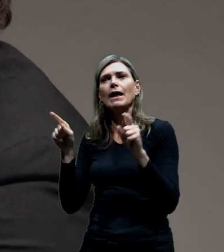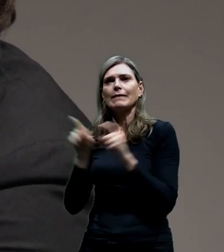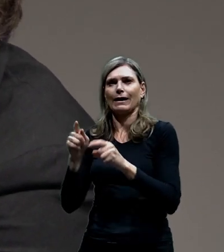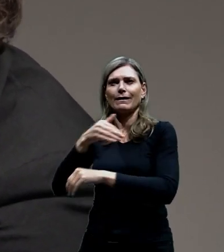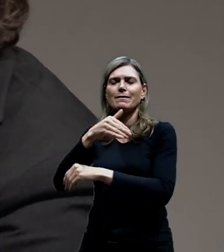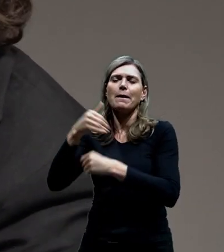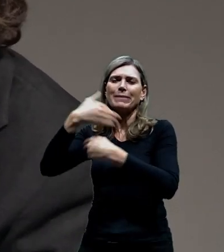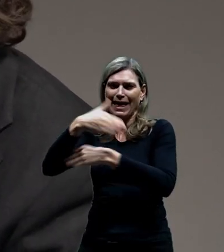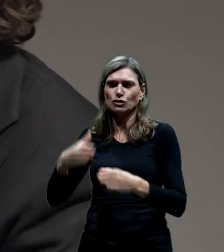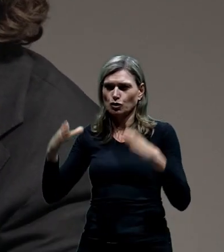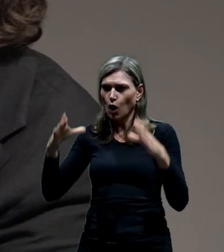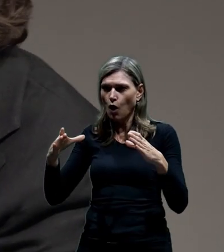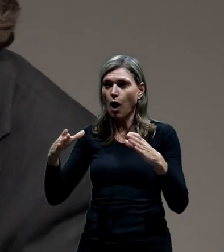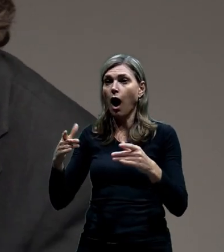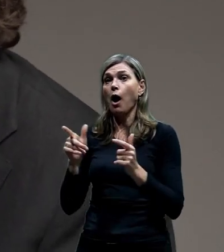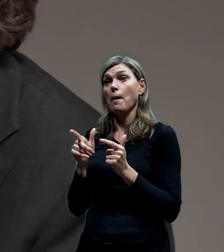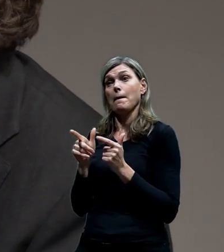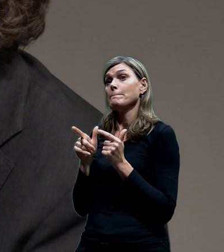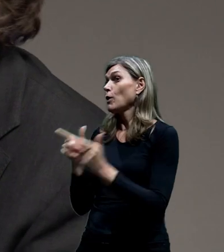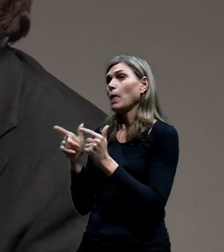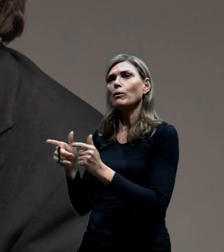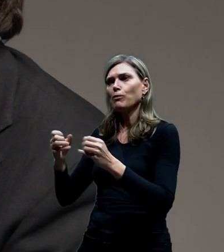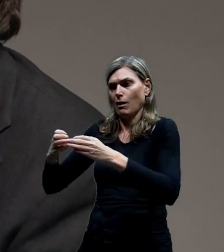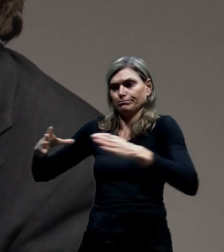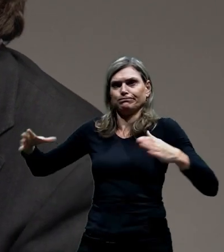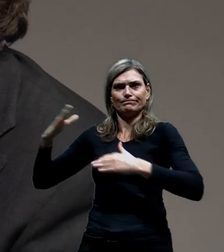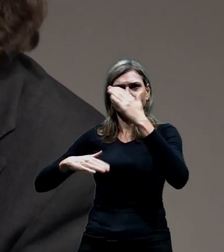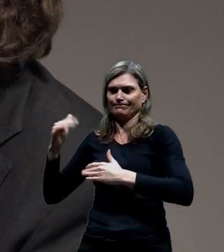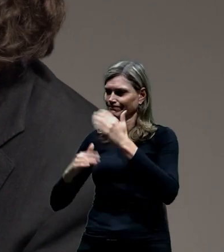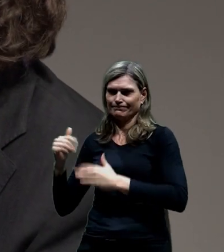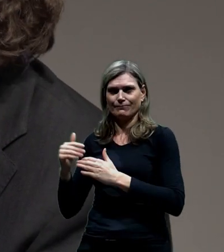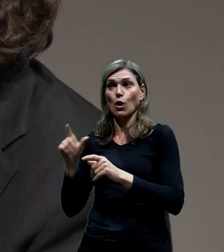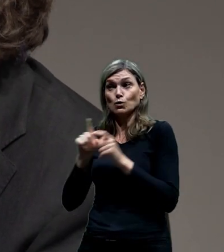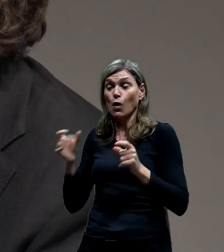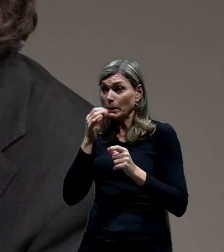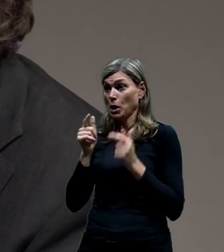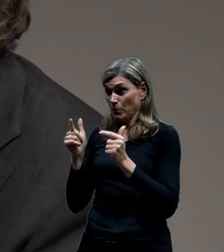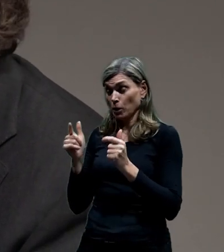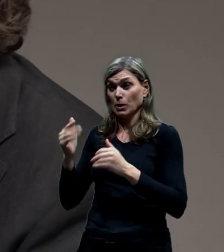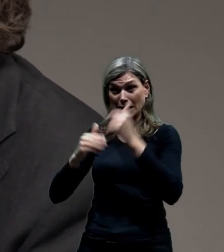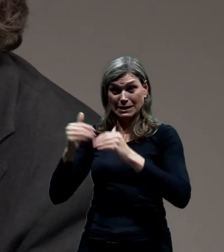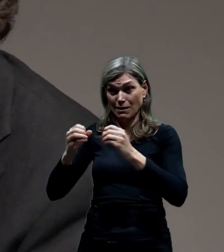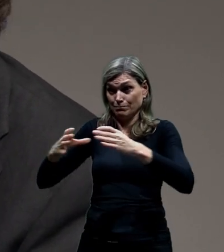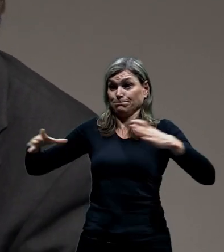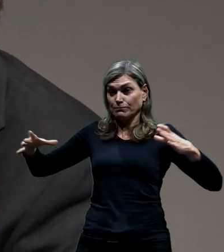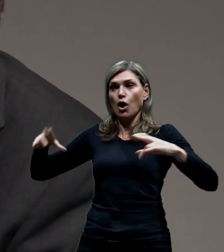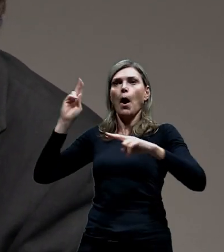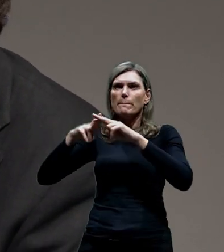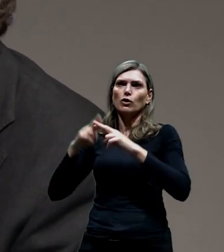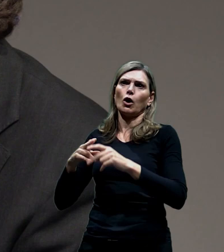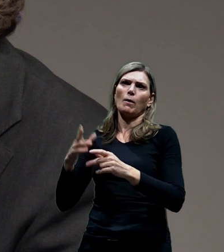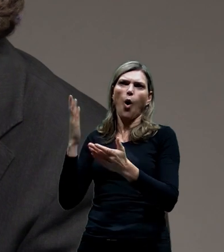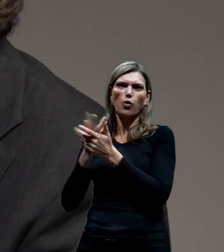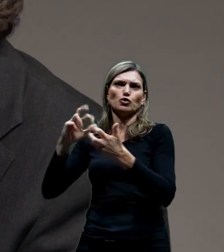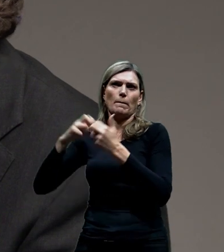a bude se nám to zpětně vracet v tom tlaku na tu silniční síť. A jestli dneska